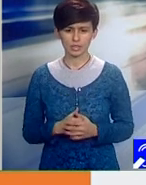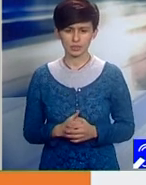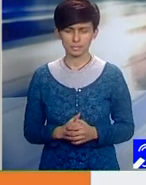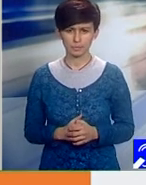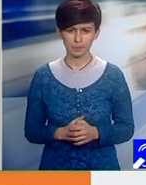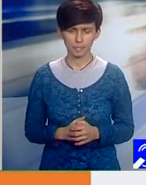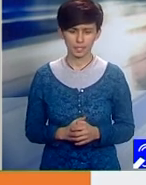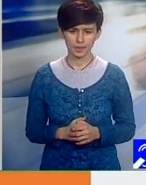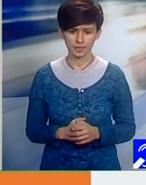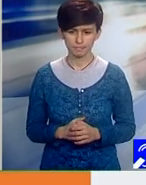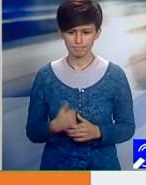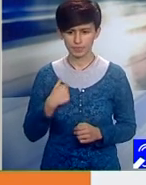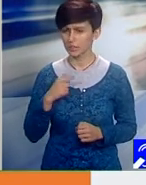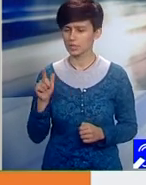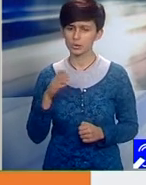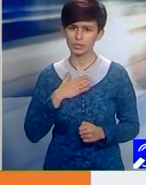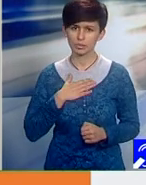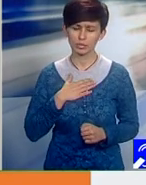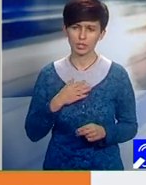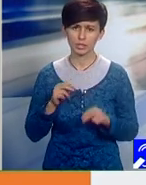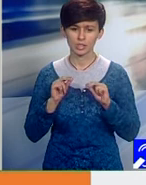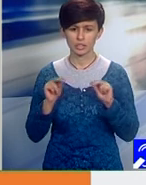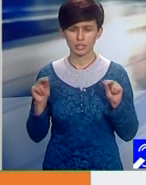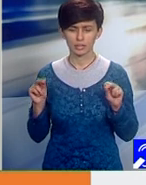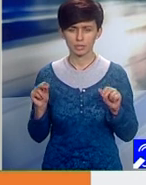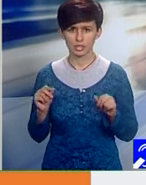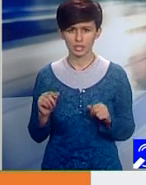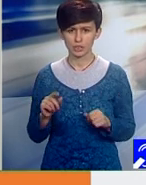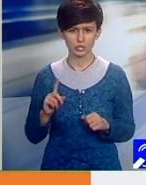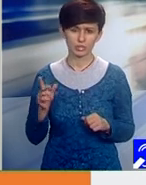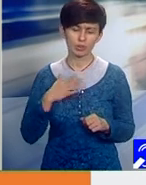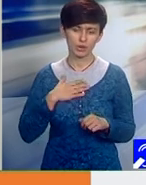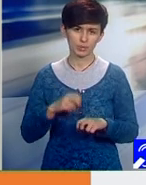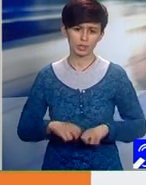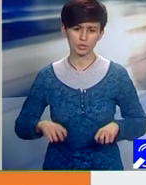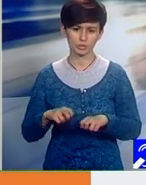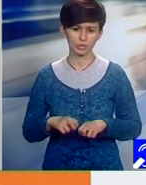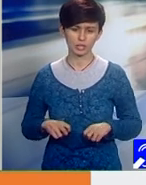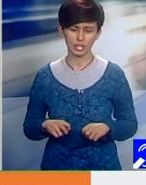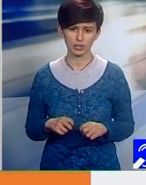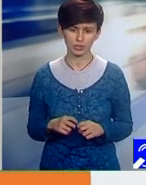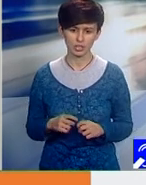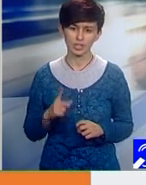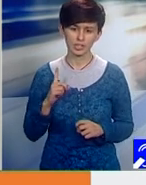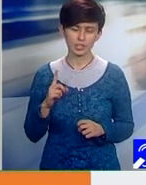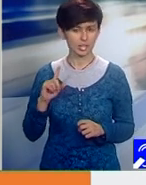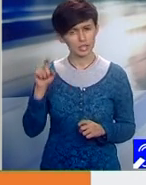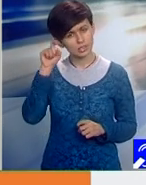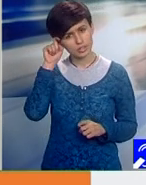puțin adevărat că eu n-am niciun control asupra punerii orarului, dar nu